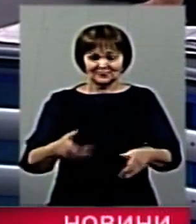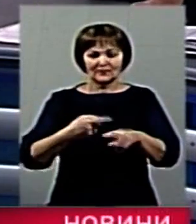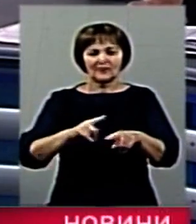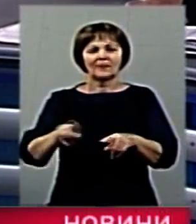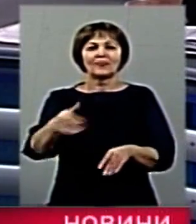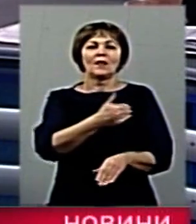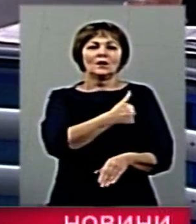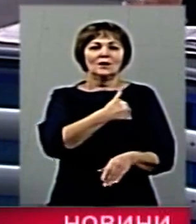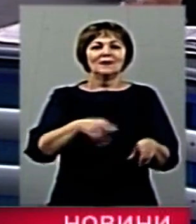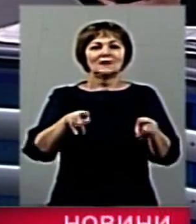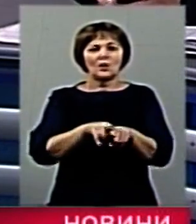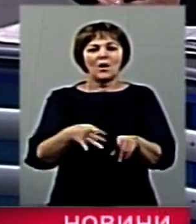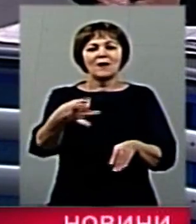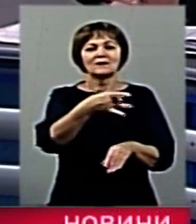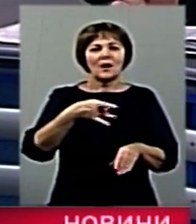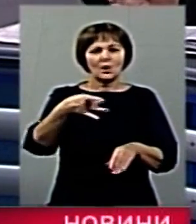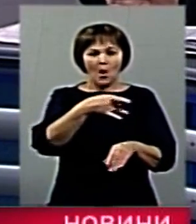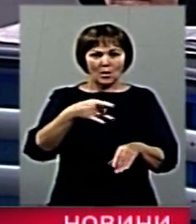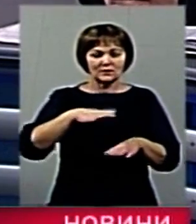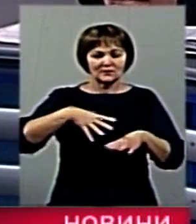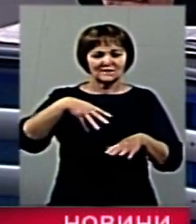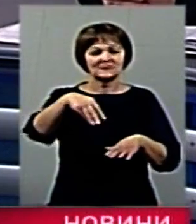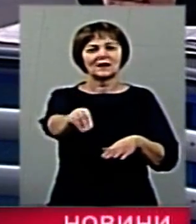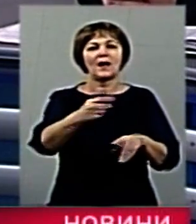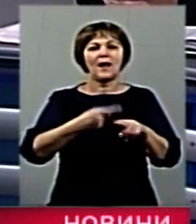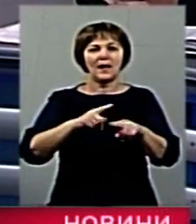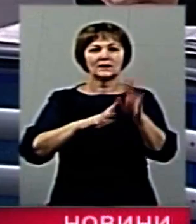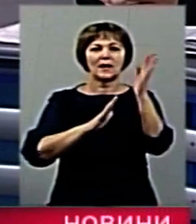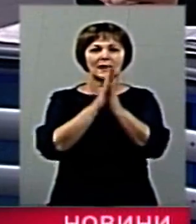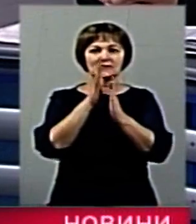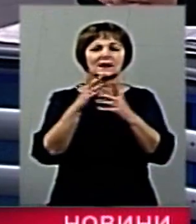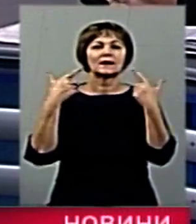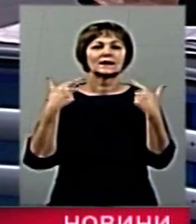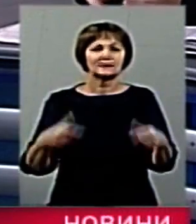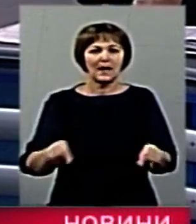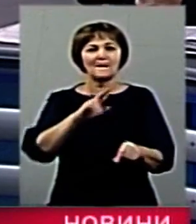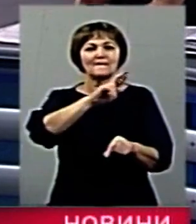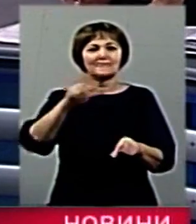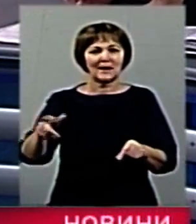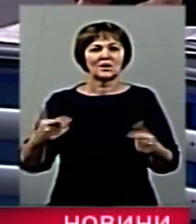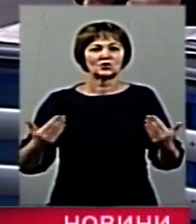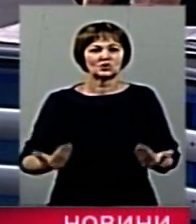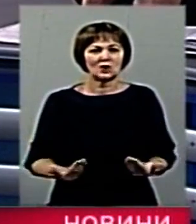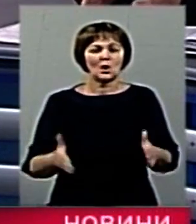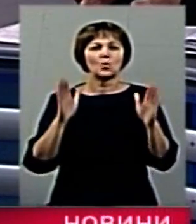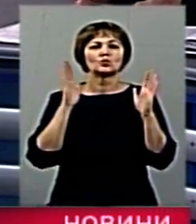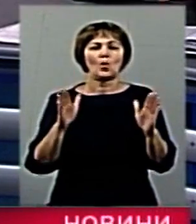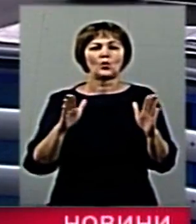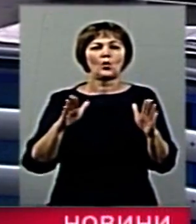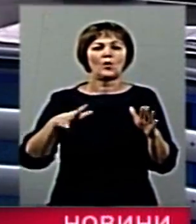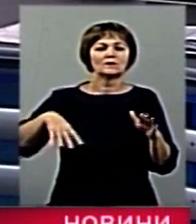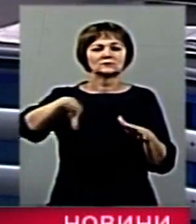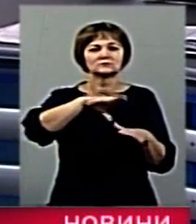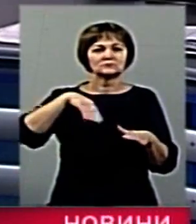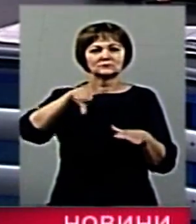влаштувати такий район Хегевальд, заповідний ліс, де жили німці, німецьке населення.